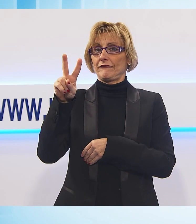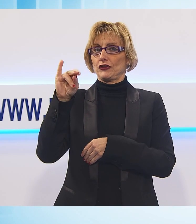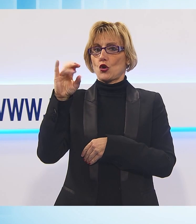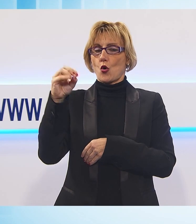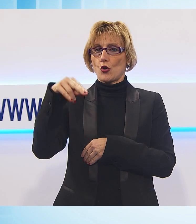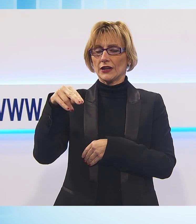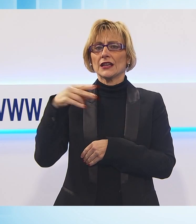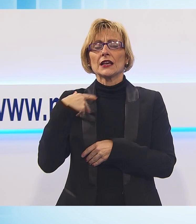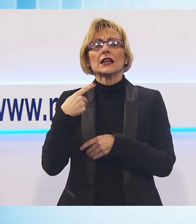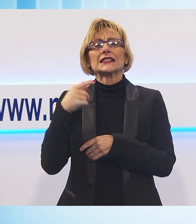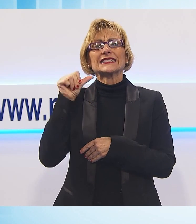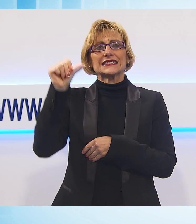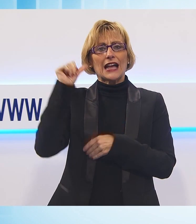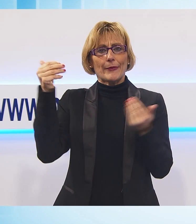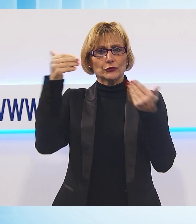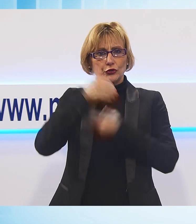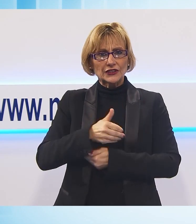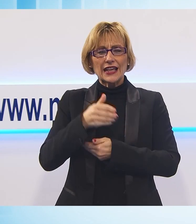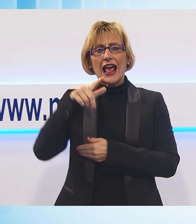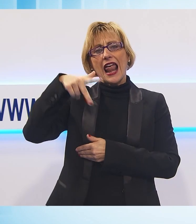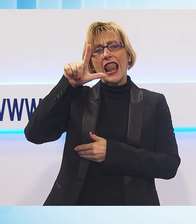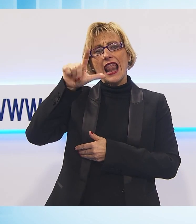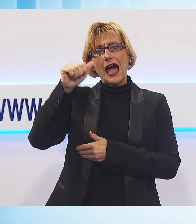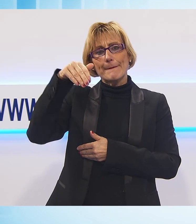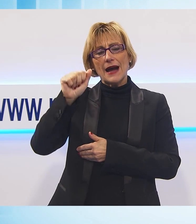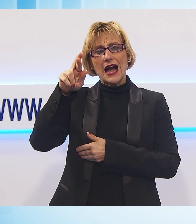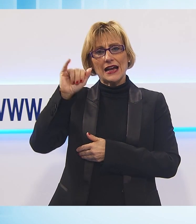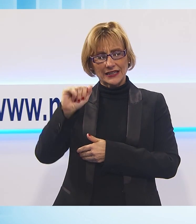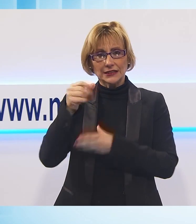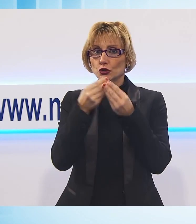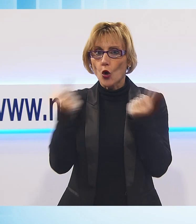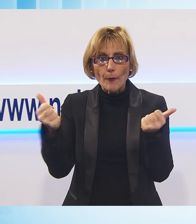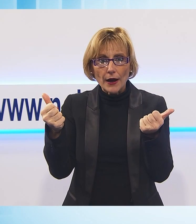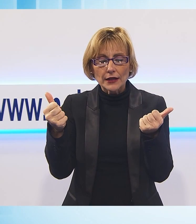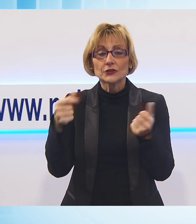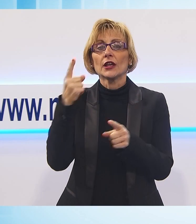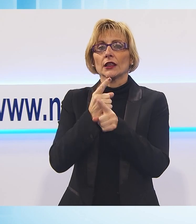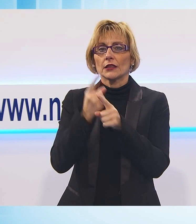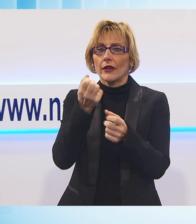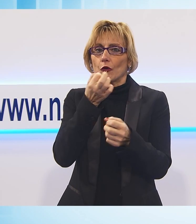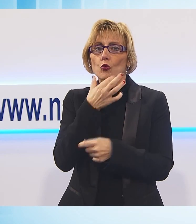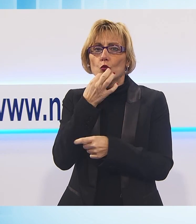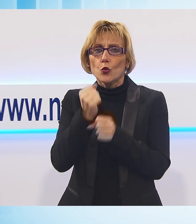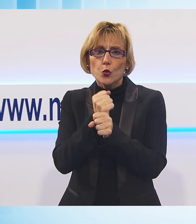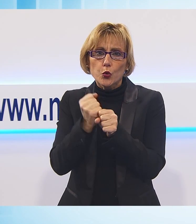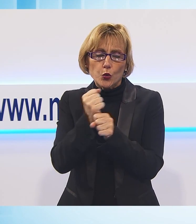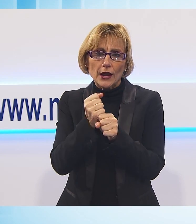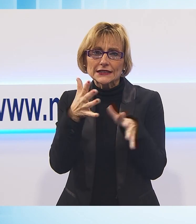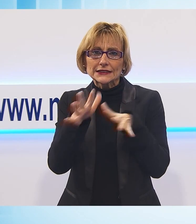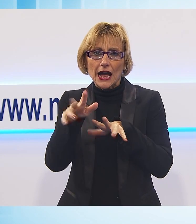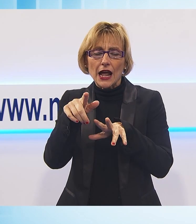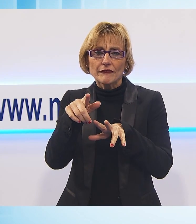indossa ripetiamo un giubbotto mimetico, una tuta verde e gli infradito, deve assumere farmaci salva vita, dunque l'appello anche quello che